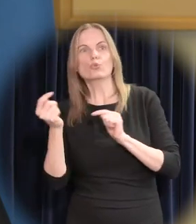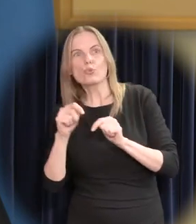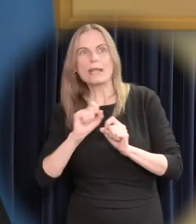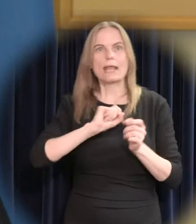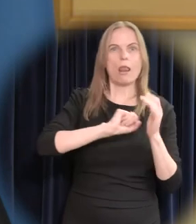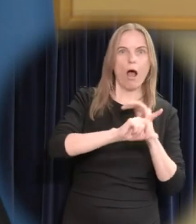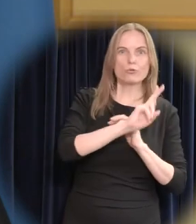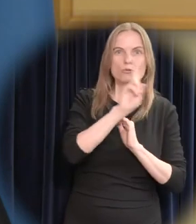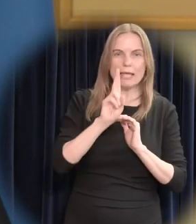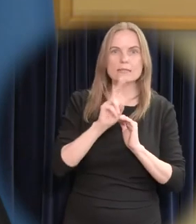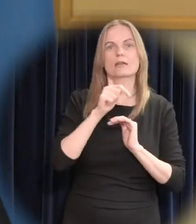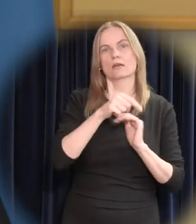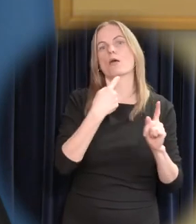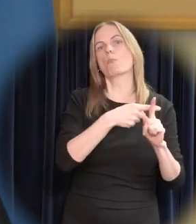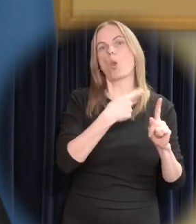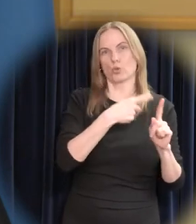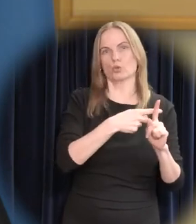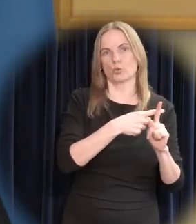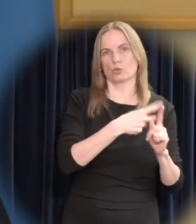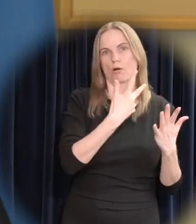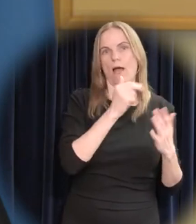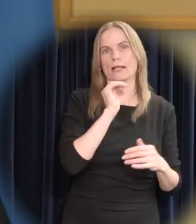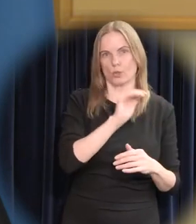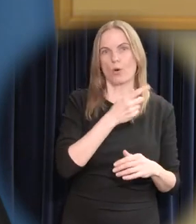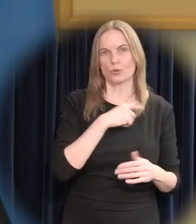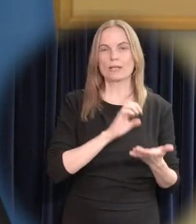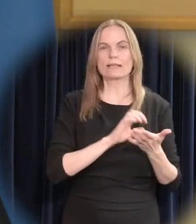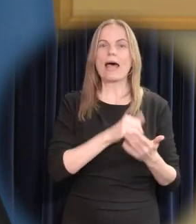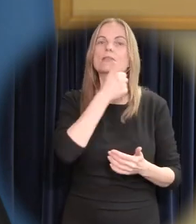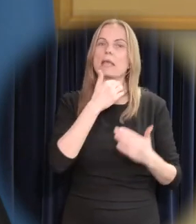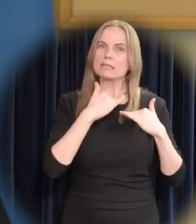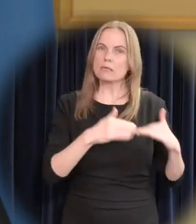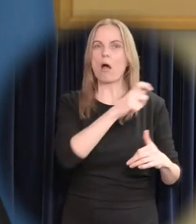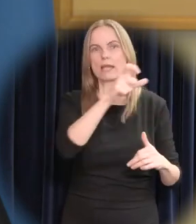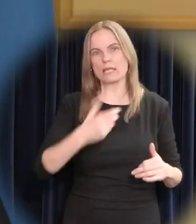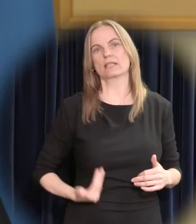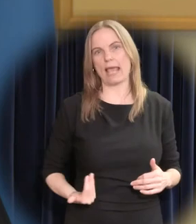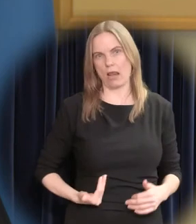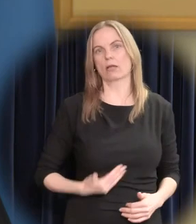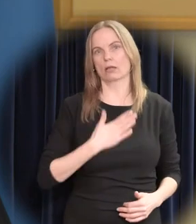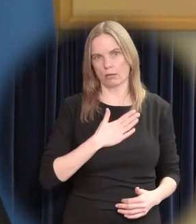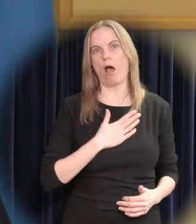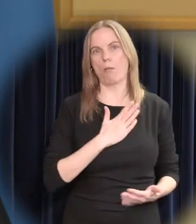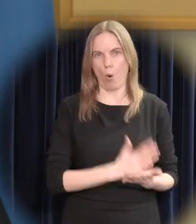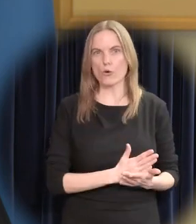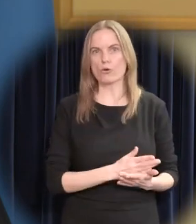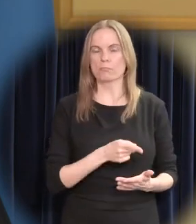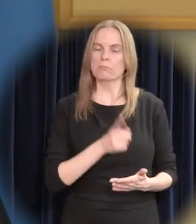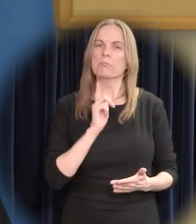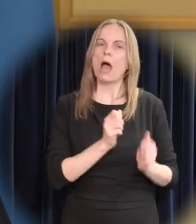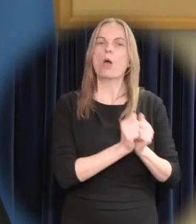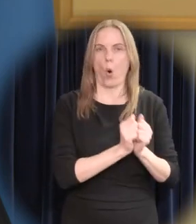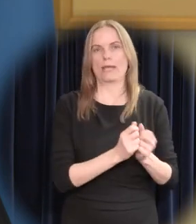Eesti on olnud ja on maa, kus inimesed tahavad elada ja me peame tegema kõik selleks, et see nii ka jääks.